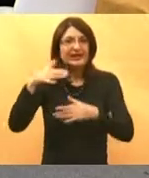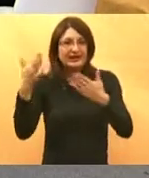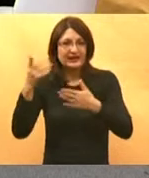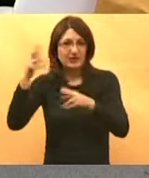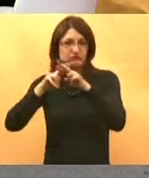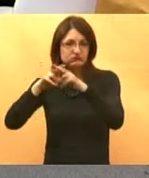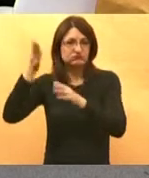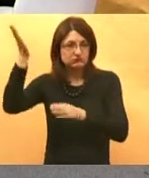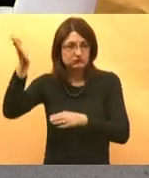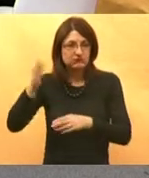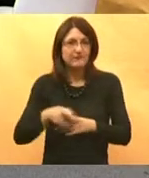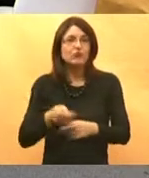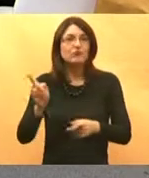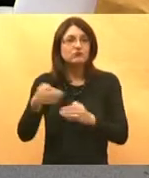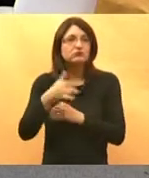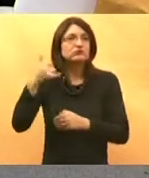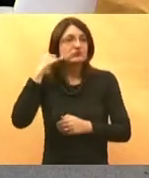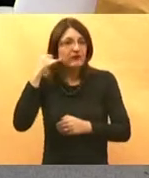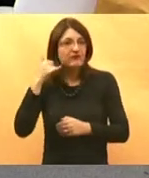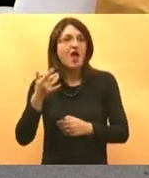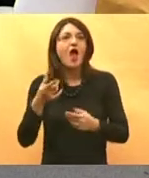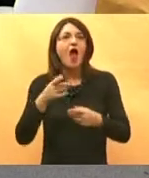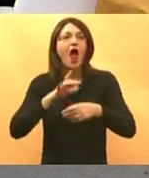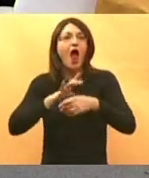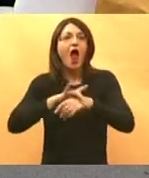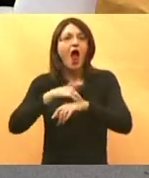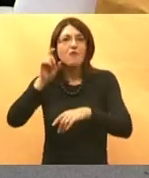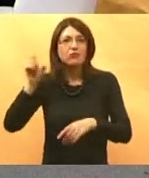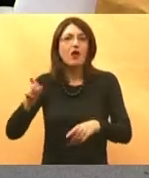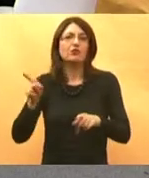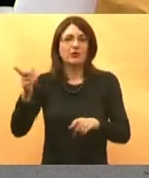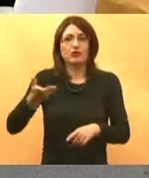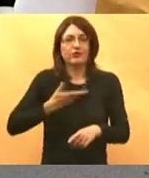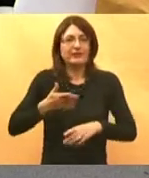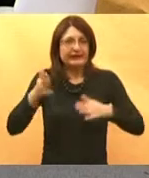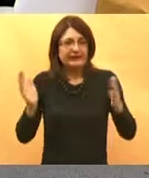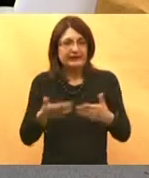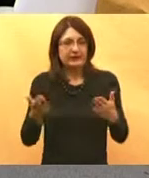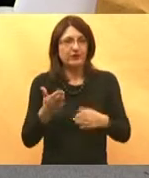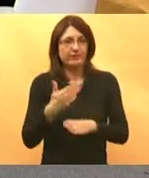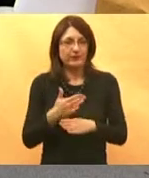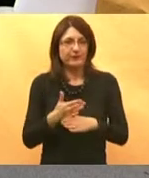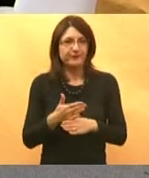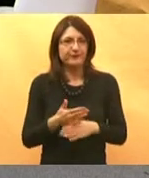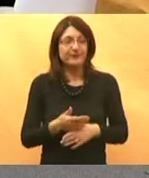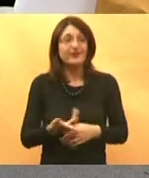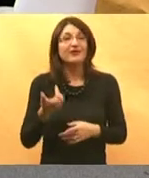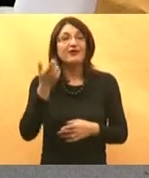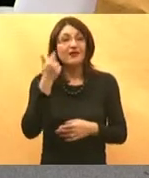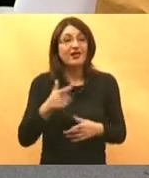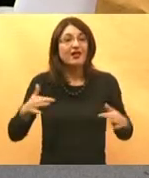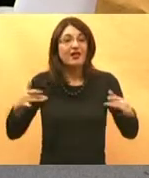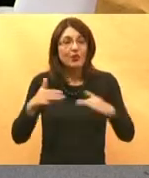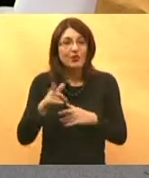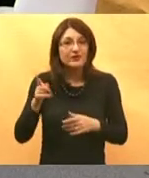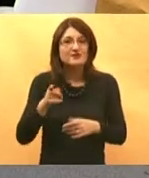pacijenti ima dostupan preko telefonskog poziva ili hitnih ambulanti koji nadam se nisu zatvorili. Ono što su ljudi naučili je